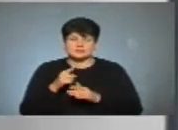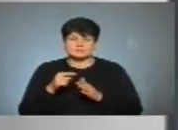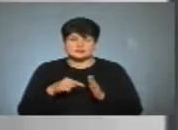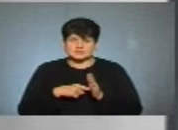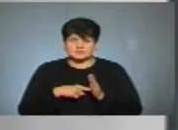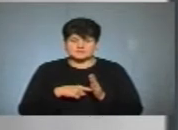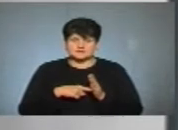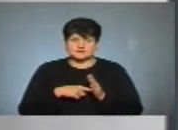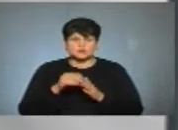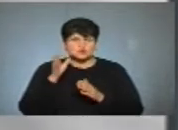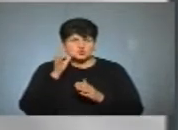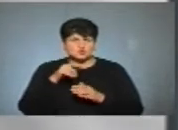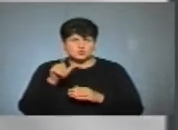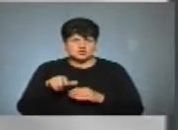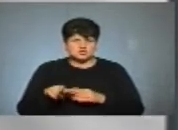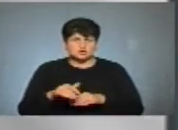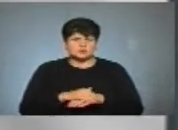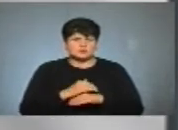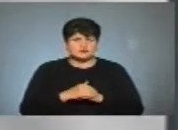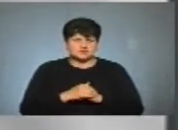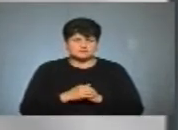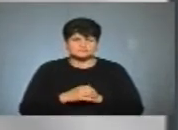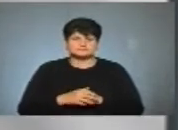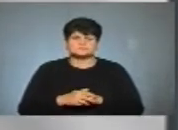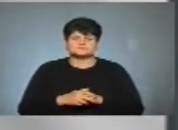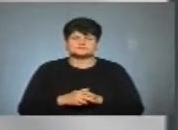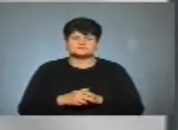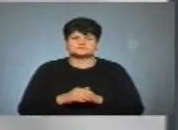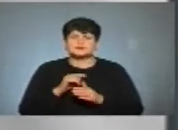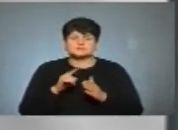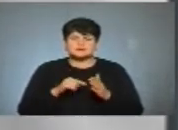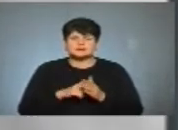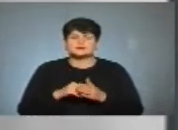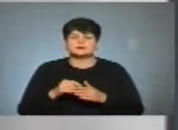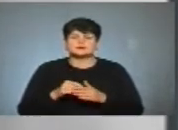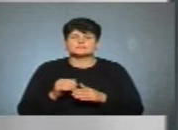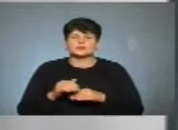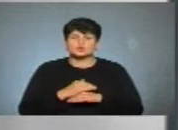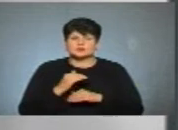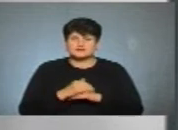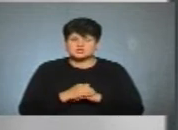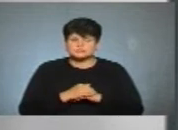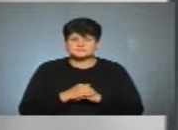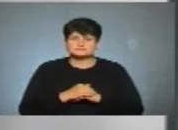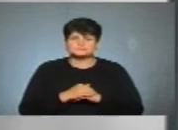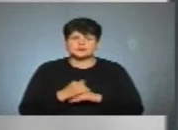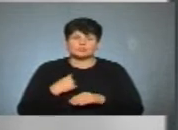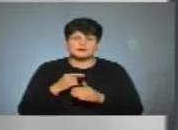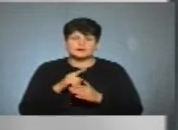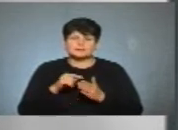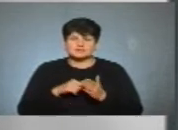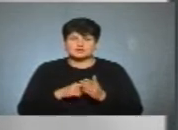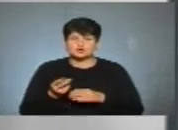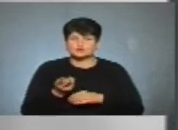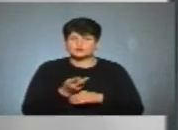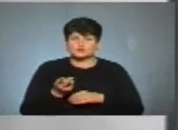слухача. Доброго вечора. Старте питання. Добрій вечір. Мене питання до